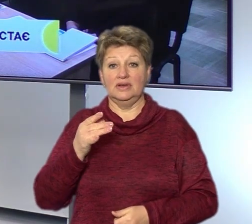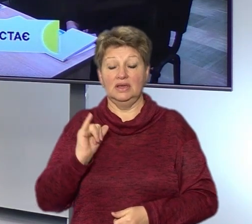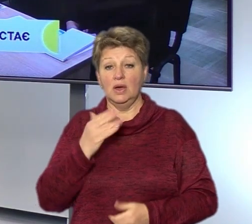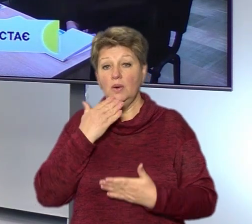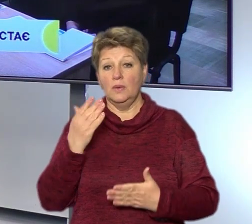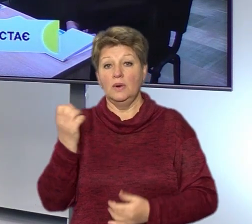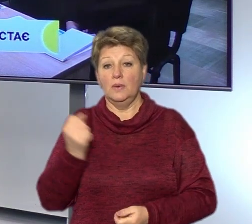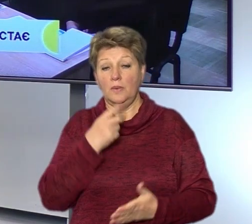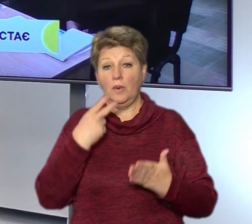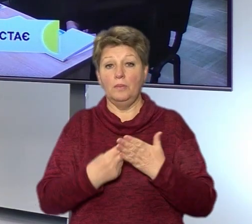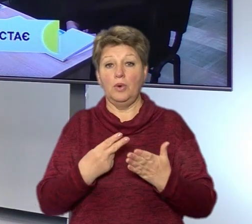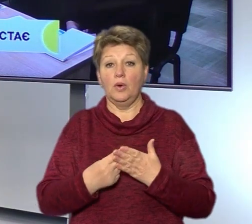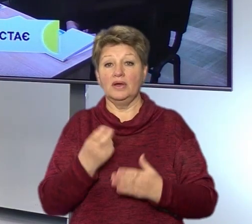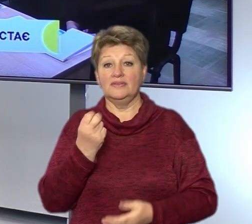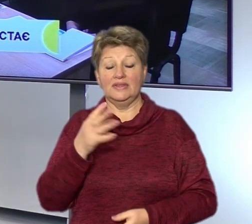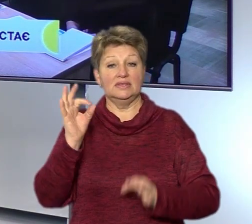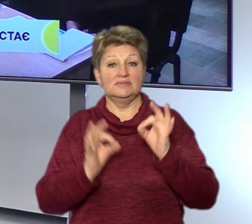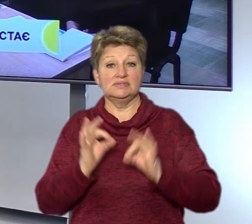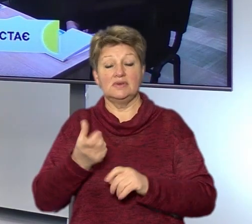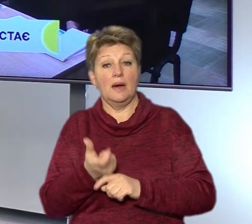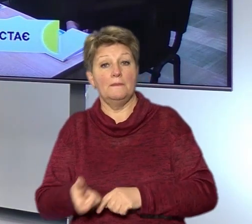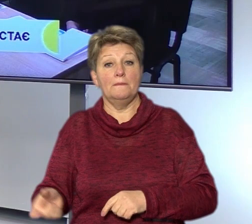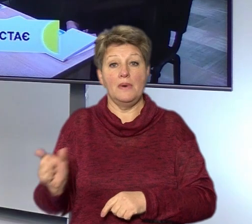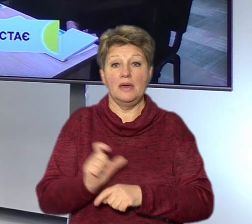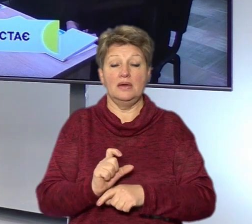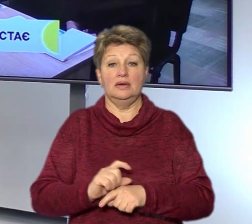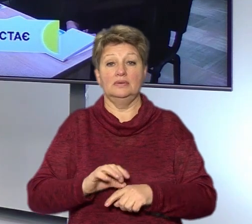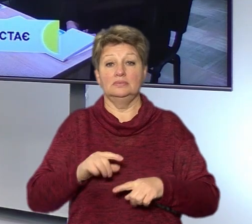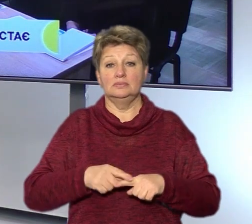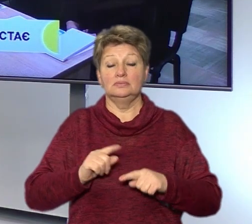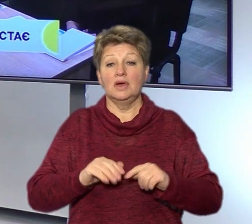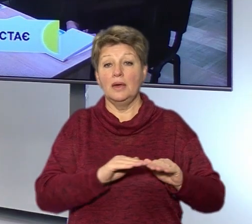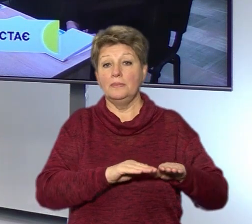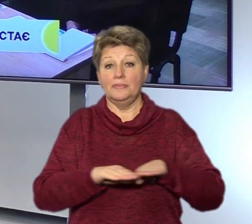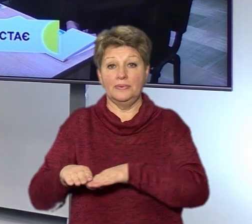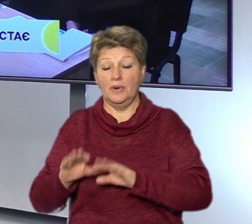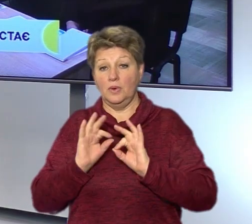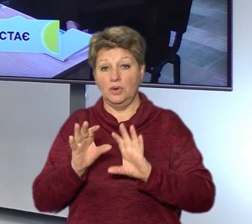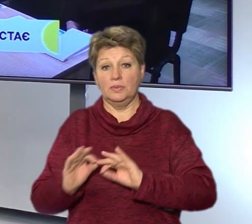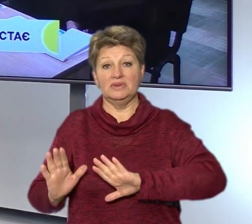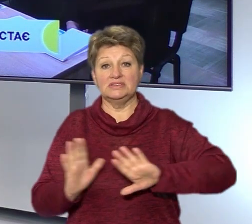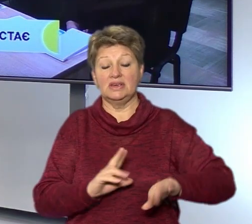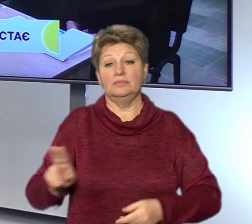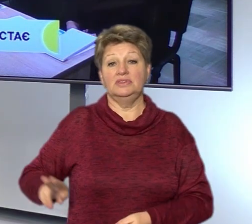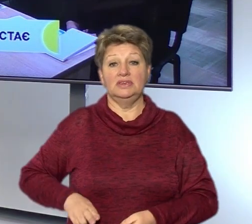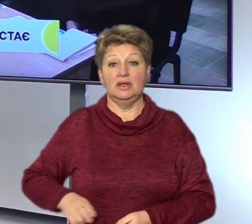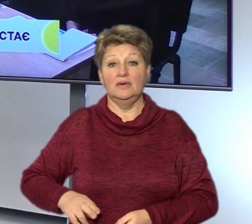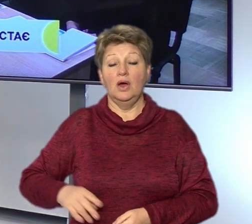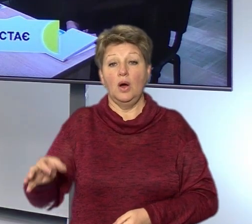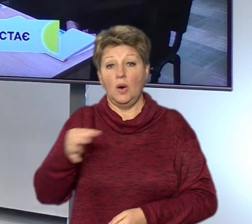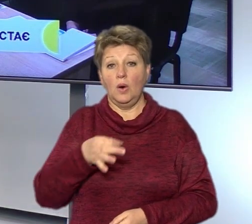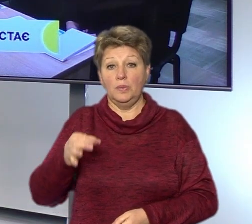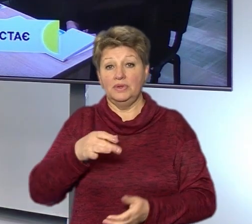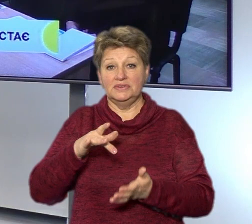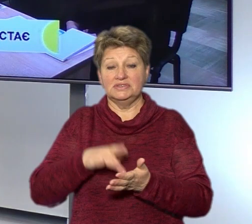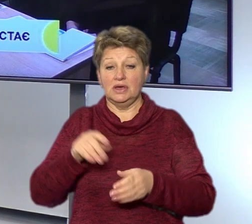показник захворюваності на 12% перевищив епідпоріг, розповіла заступниця гендиректора обласного центру контролю та профілактики